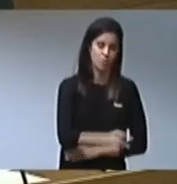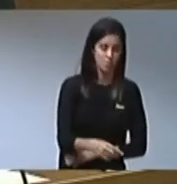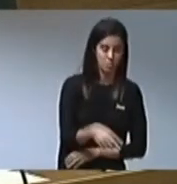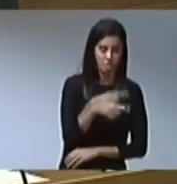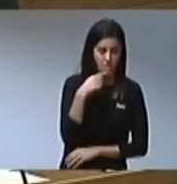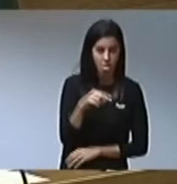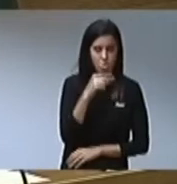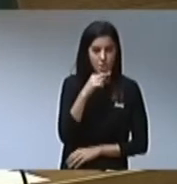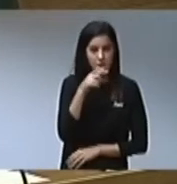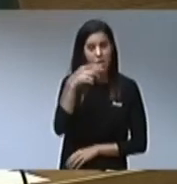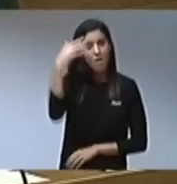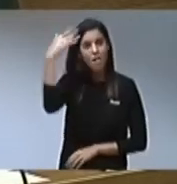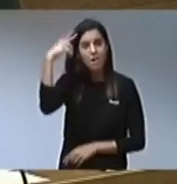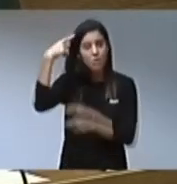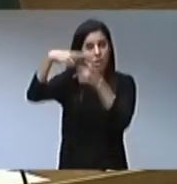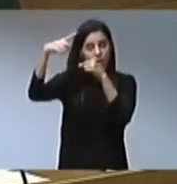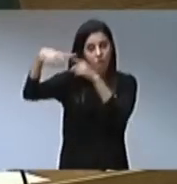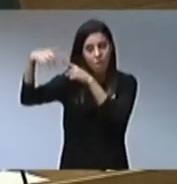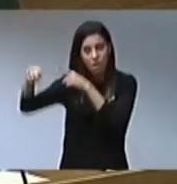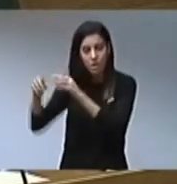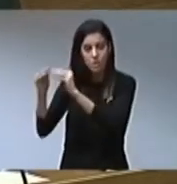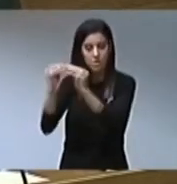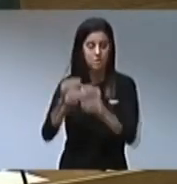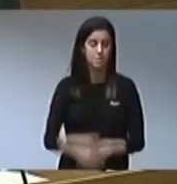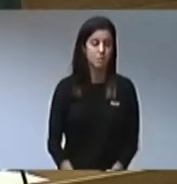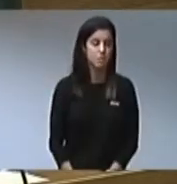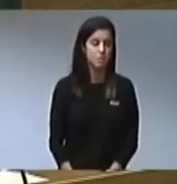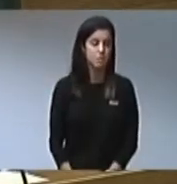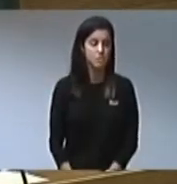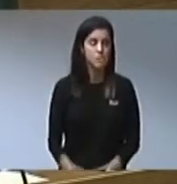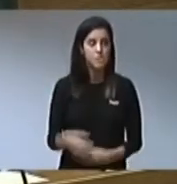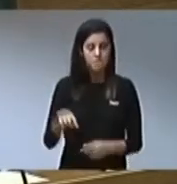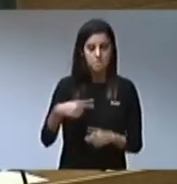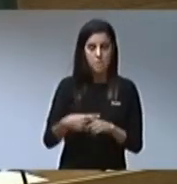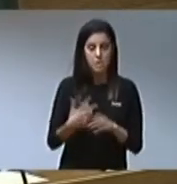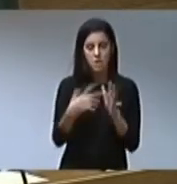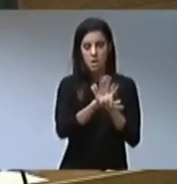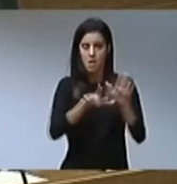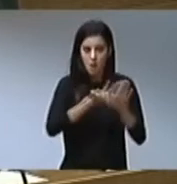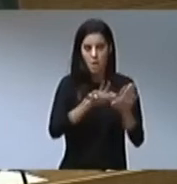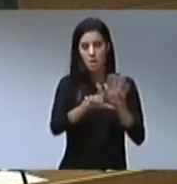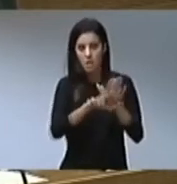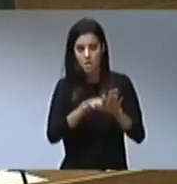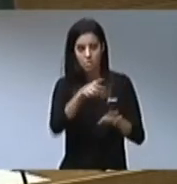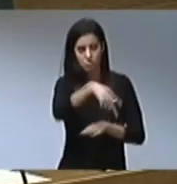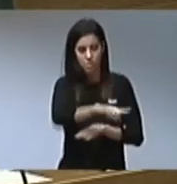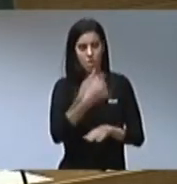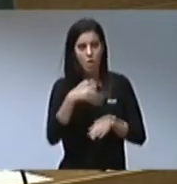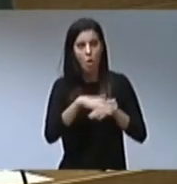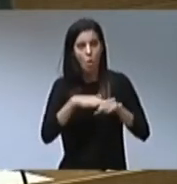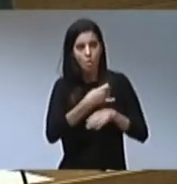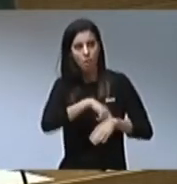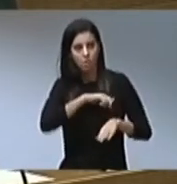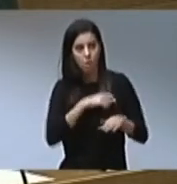diversitat ideològica de la democràcia. En contínues acusacions d'illegitimitat d'un govern de l'Estat i de les